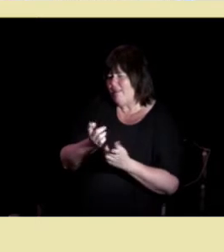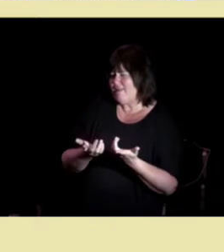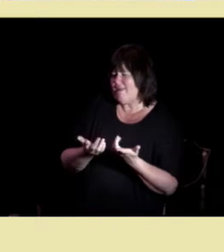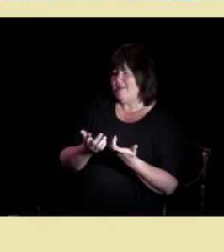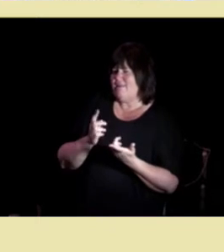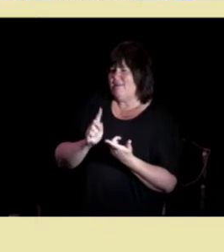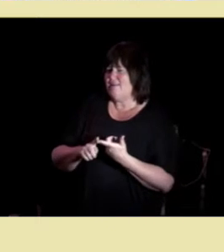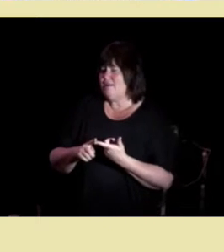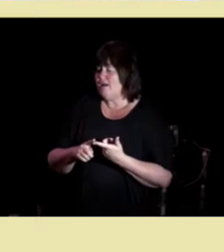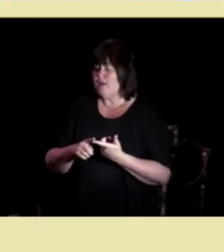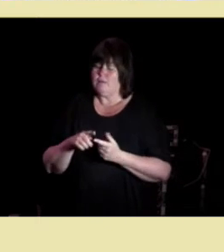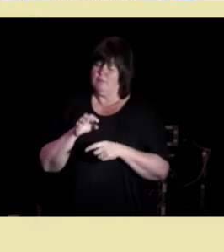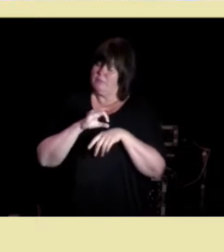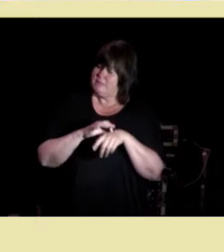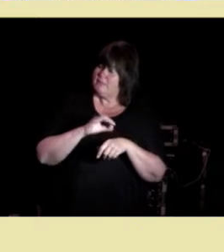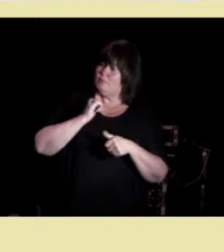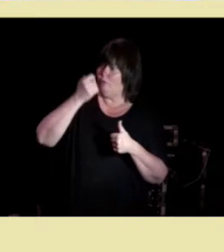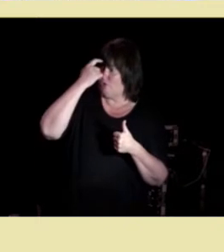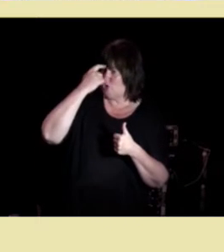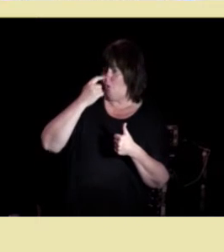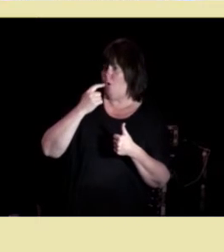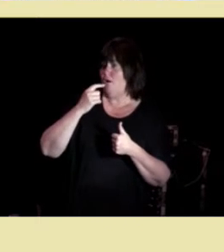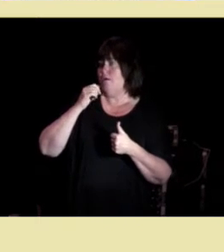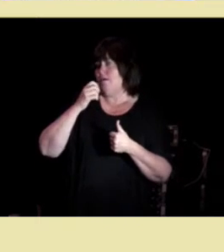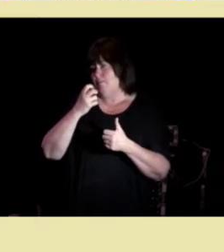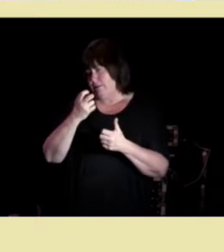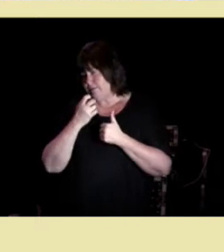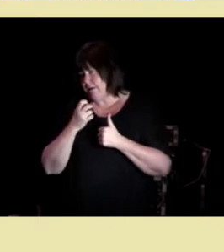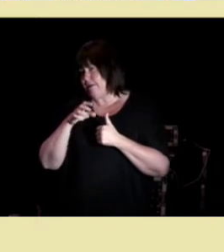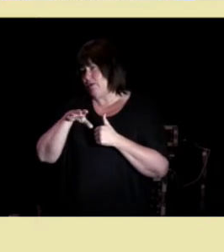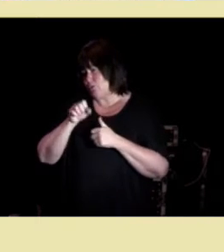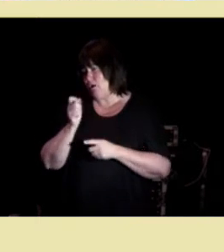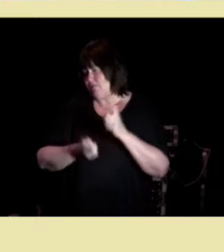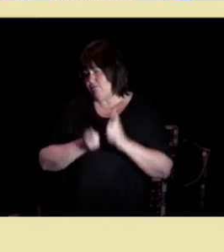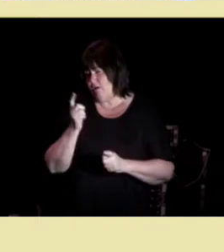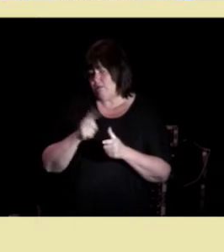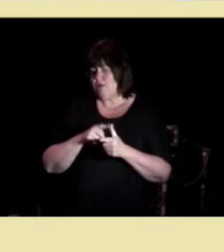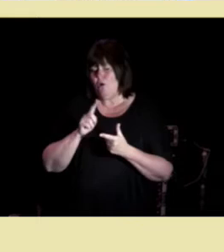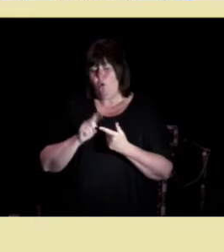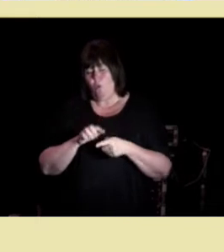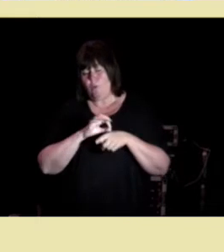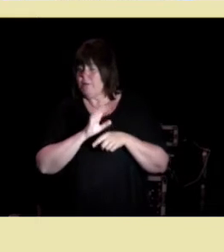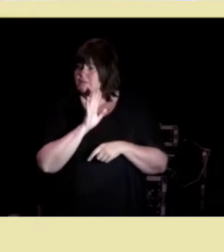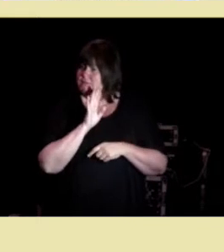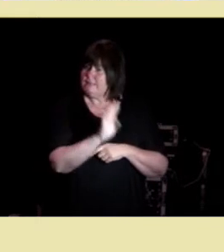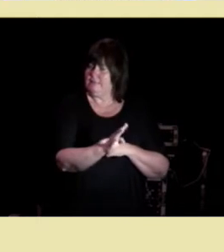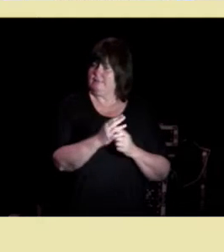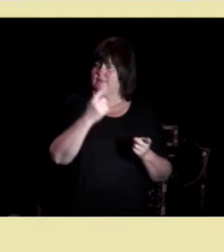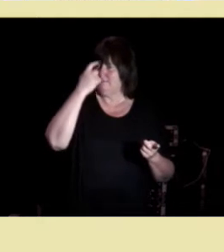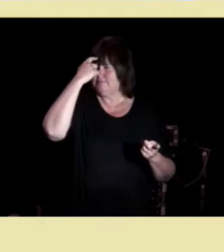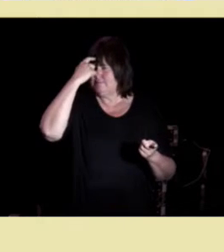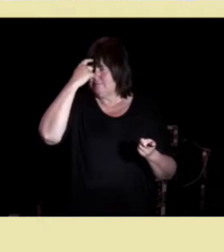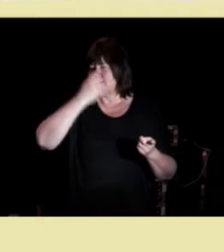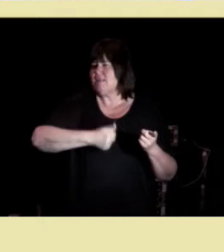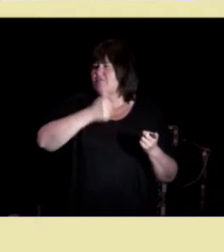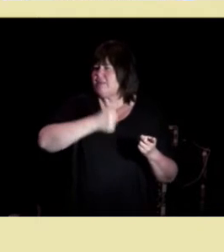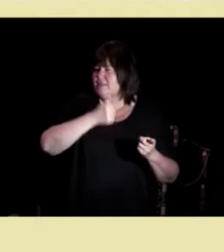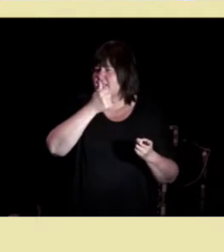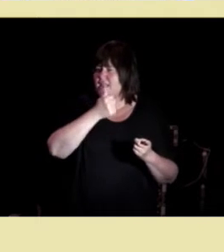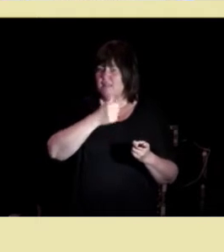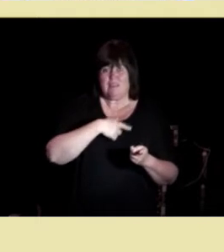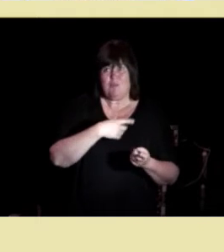en måte forstå både at det trengs å foretas et valg og at pasientens syn faktisk er viktig de må ikke bare kastes inn i det